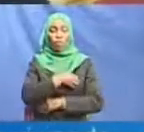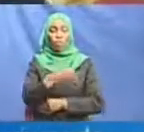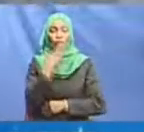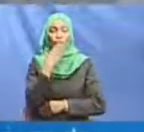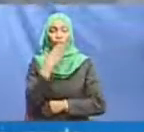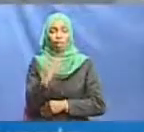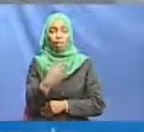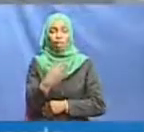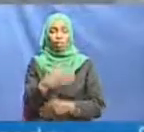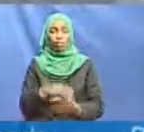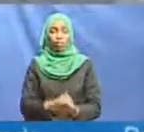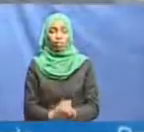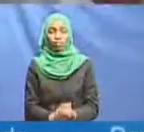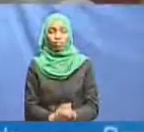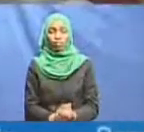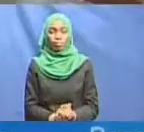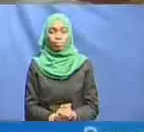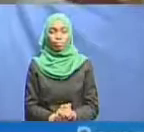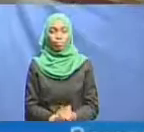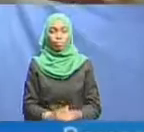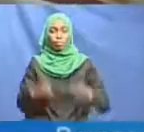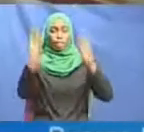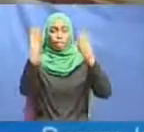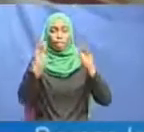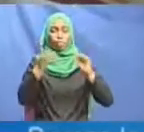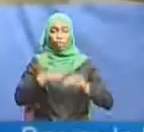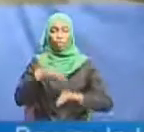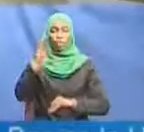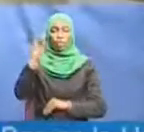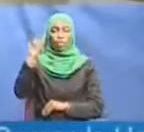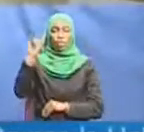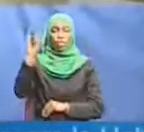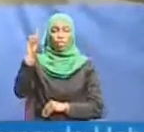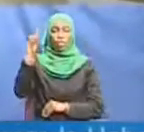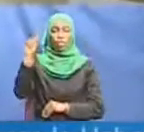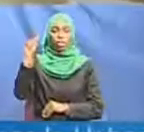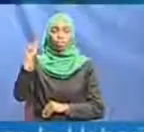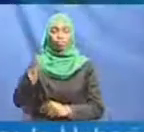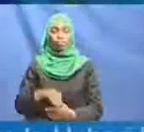manispa za mji wa zanziba. Nikiripoti Faida Kirumbi wa ZBC.